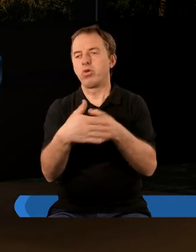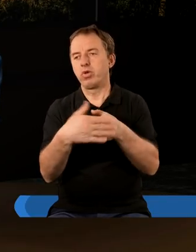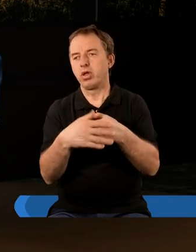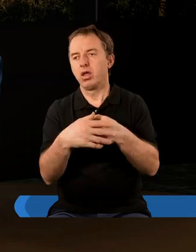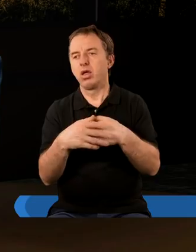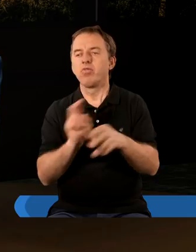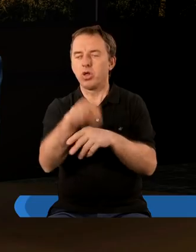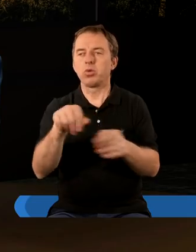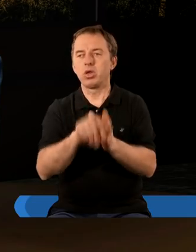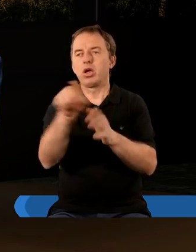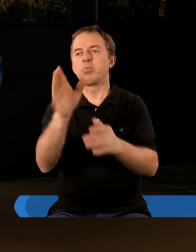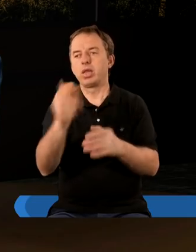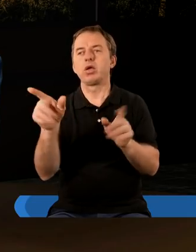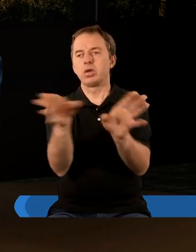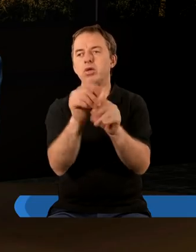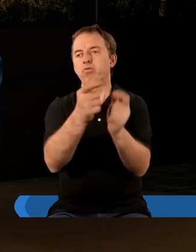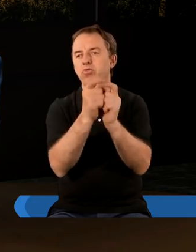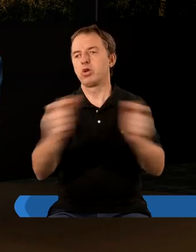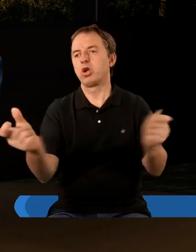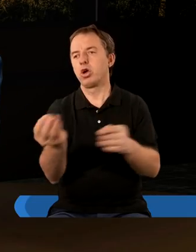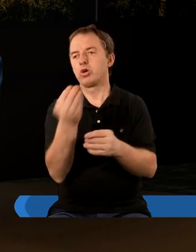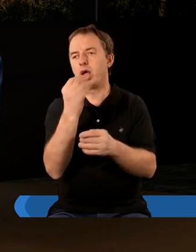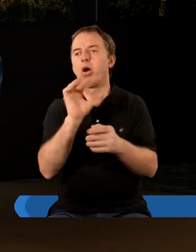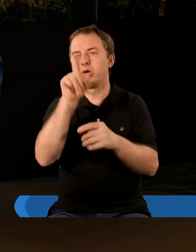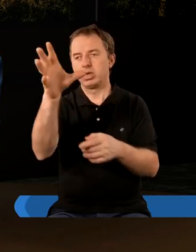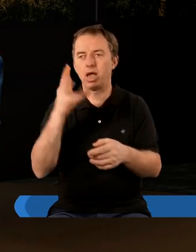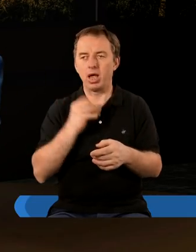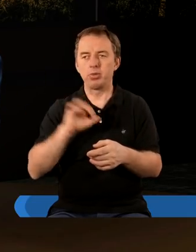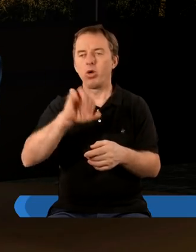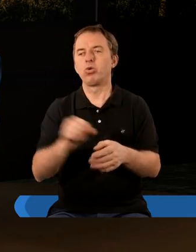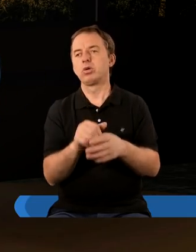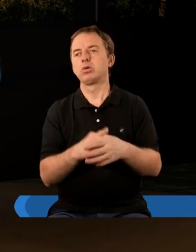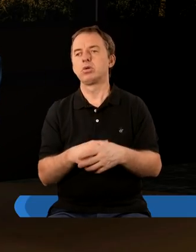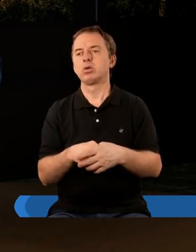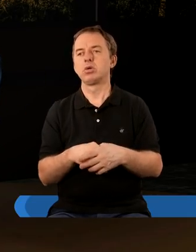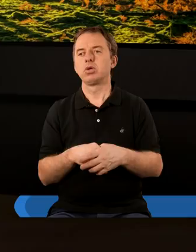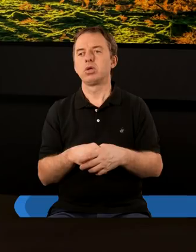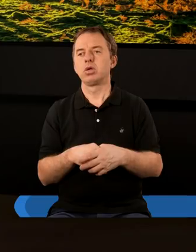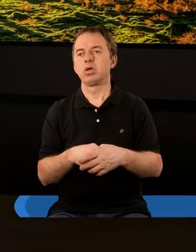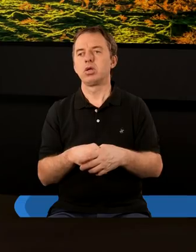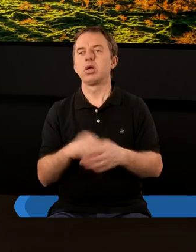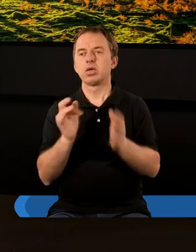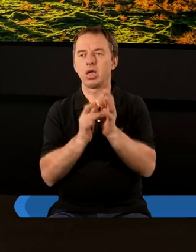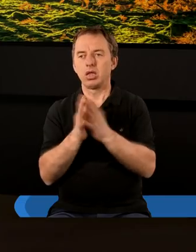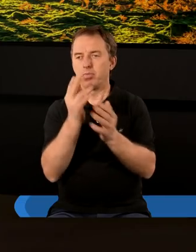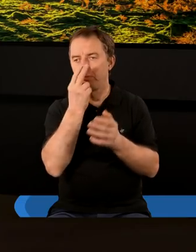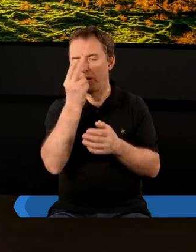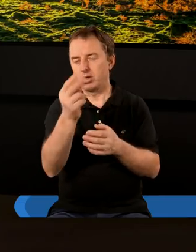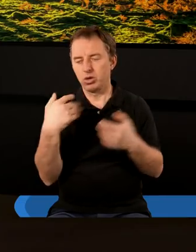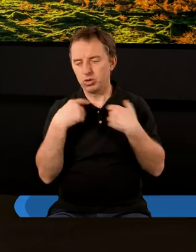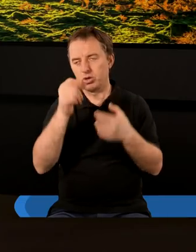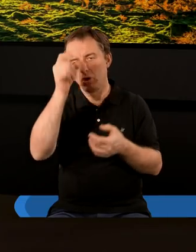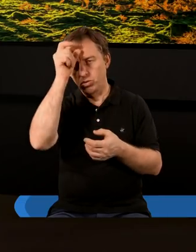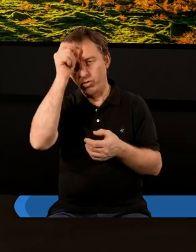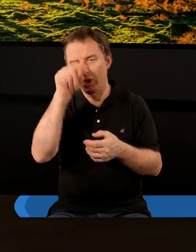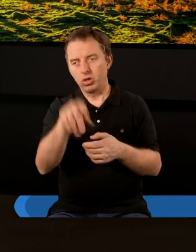i otworzy drzwi wstąpię do niego i będę z nim wieczerzał a on ze mną kiedy Pan Jezus patrzy na